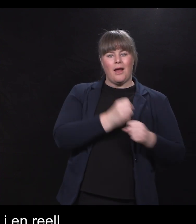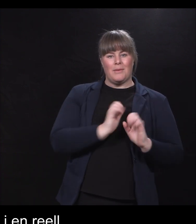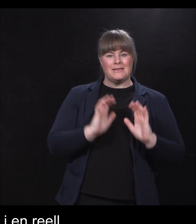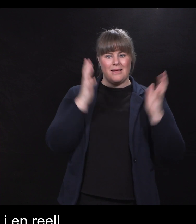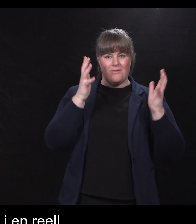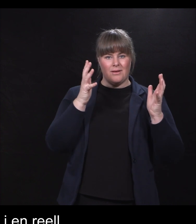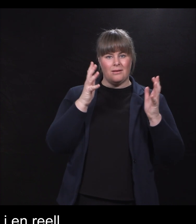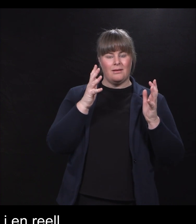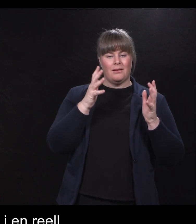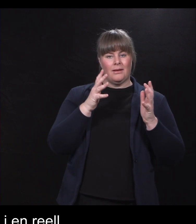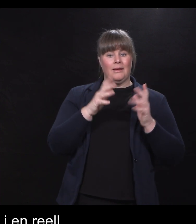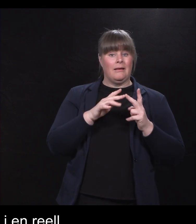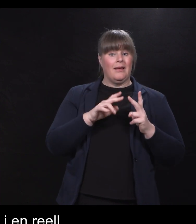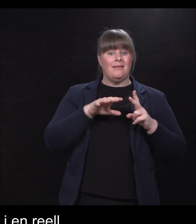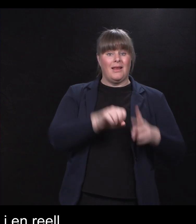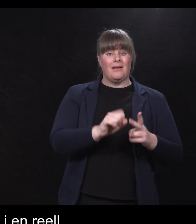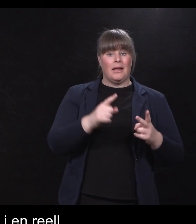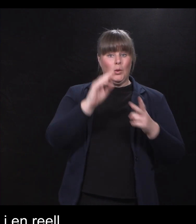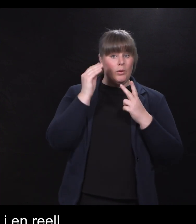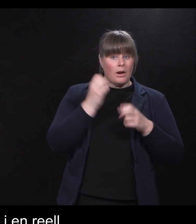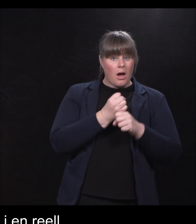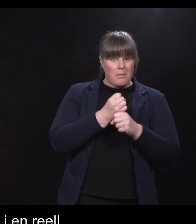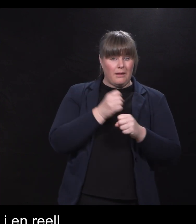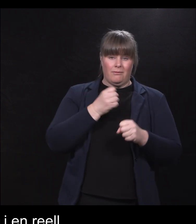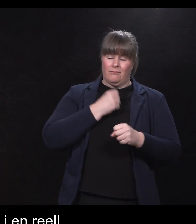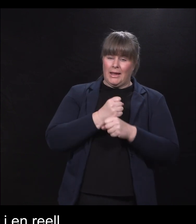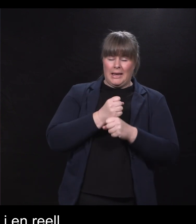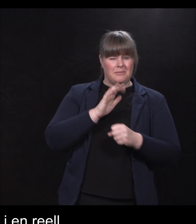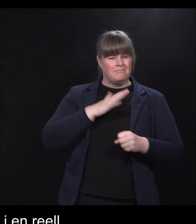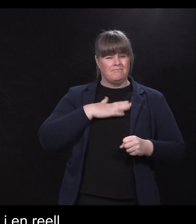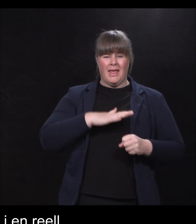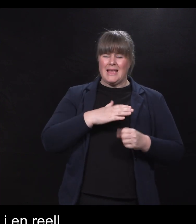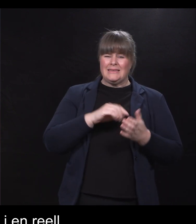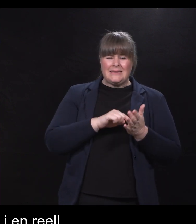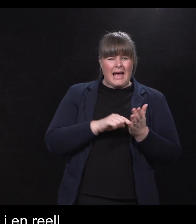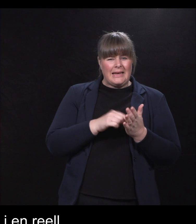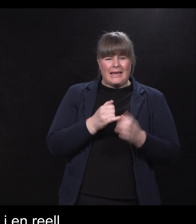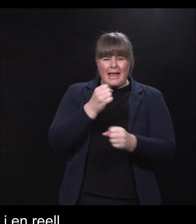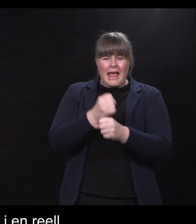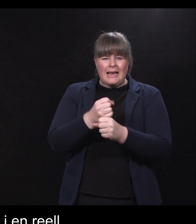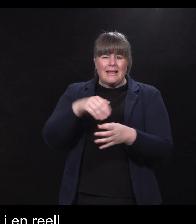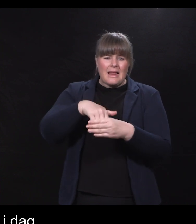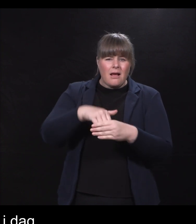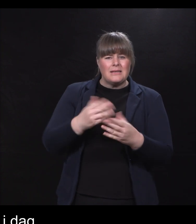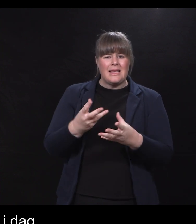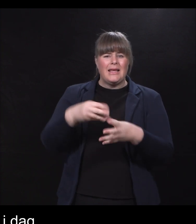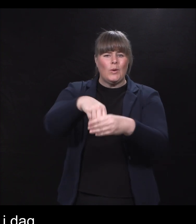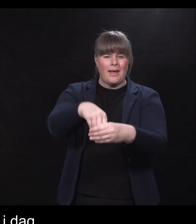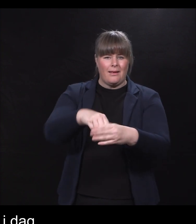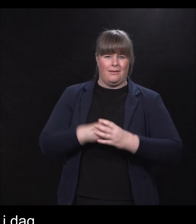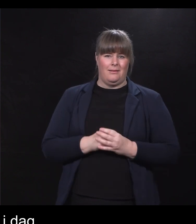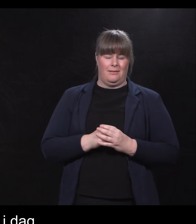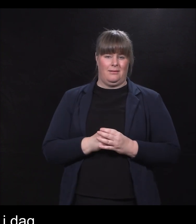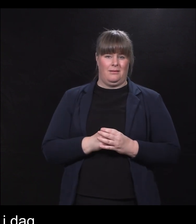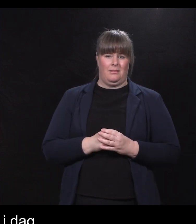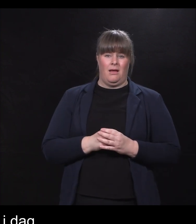Tilgang til utdanning og arbeid er kjernen i en reell deltakelse og inkludering. Alt for mange